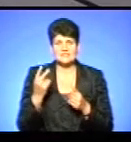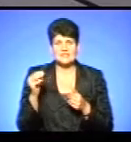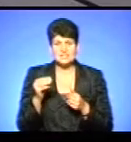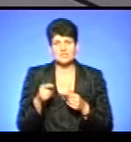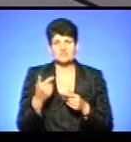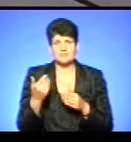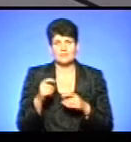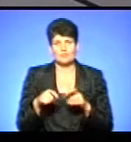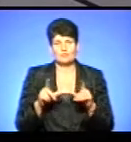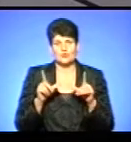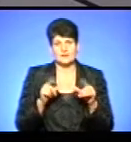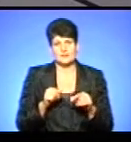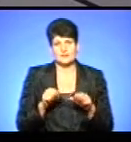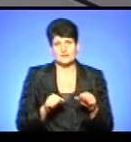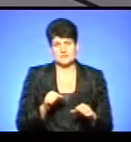Так, так.